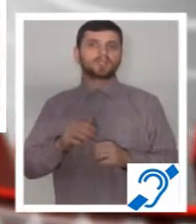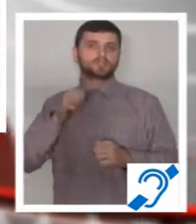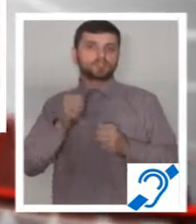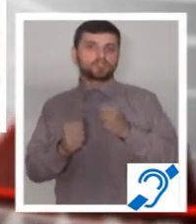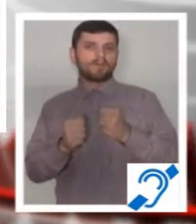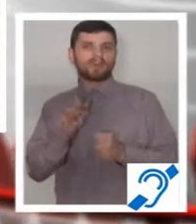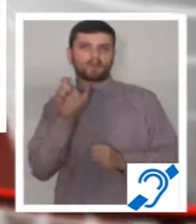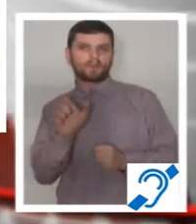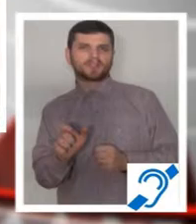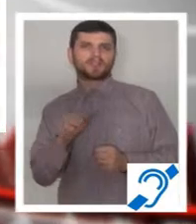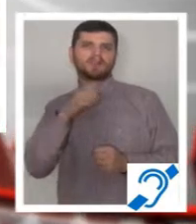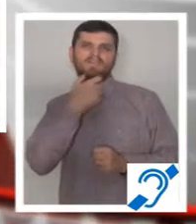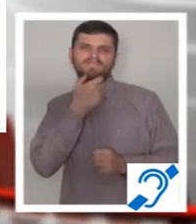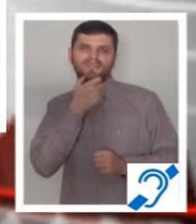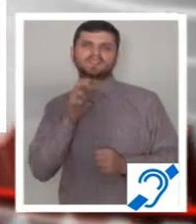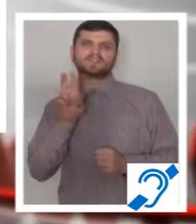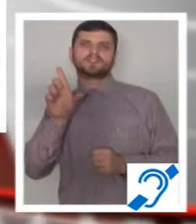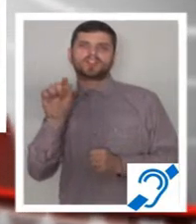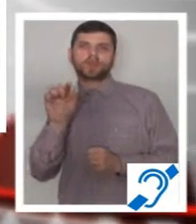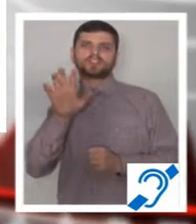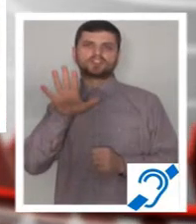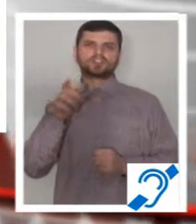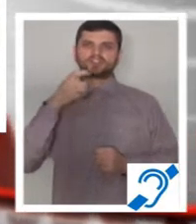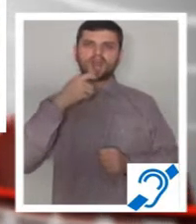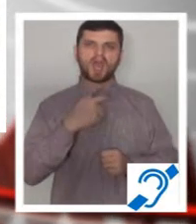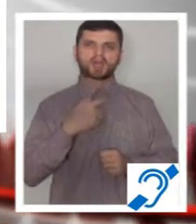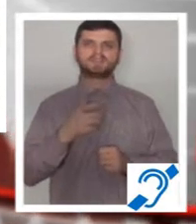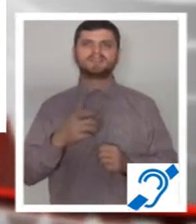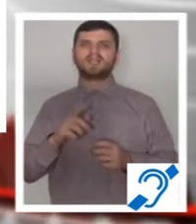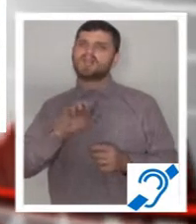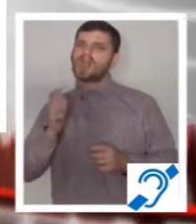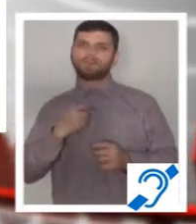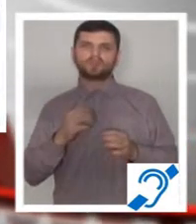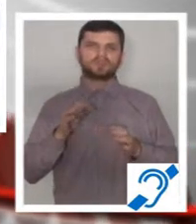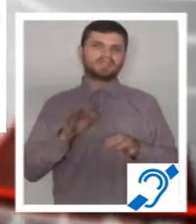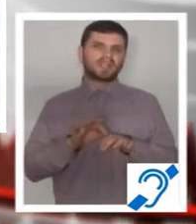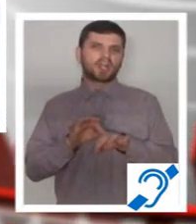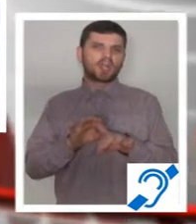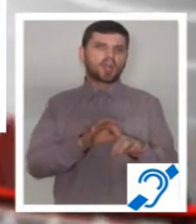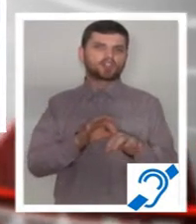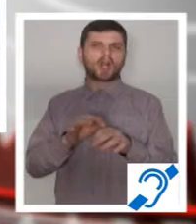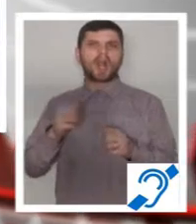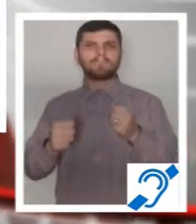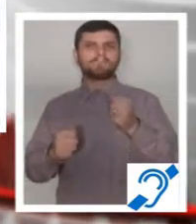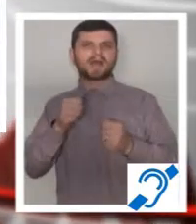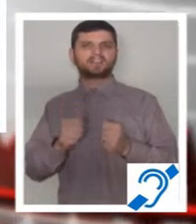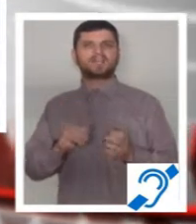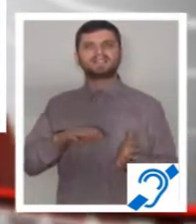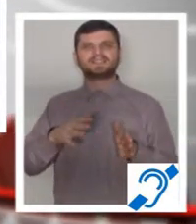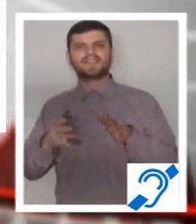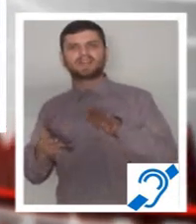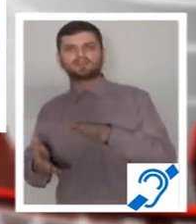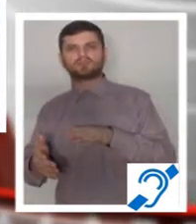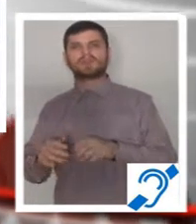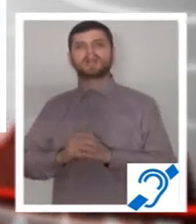de ani, nu a mai putut controla mastodontul, care intrase în balans din cauza neadaptării vitezei la condițiile de drum și s-a răsturnat în